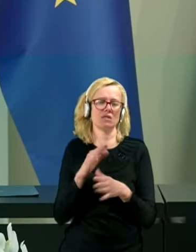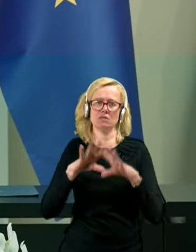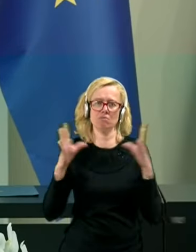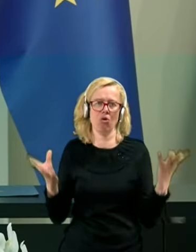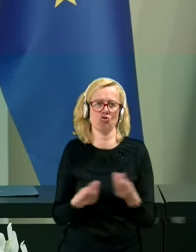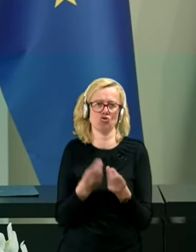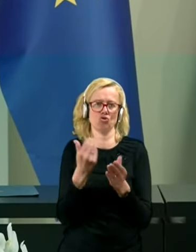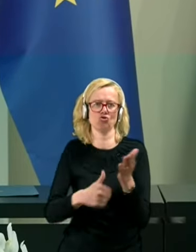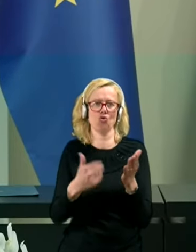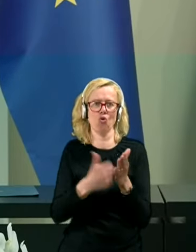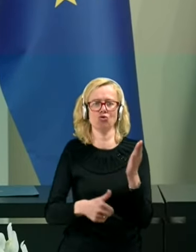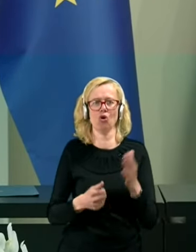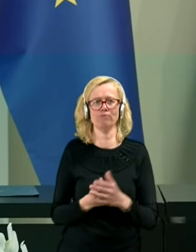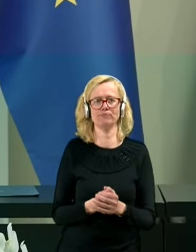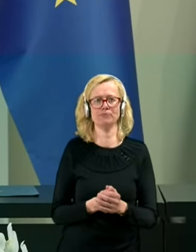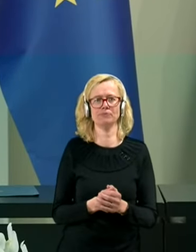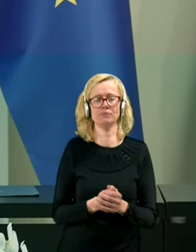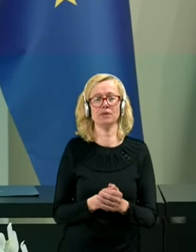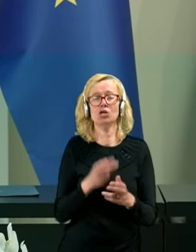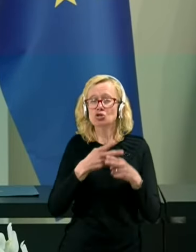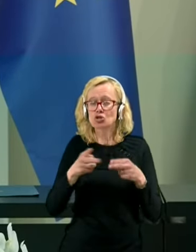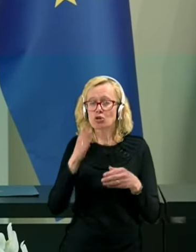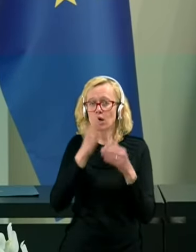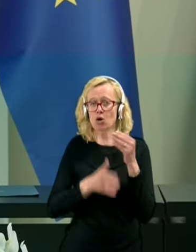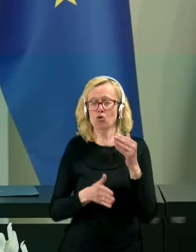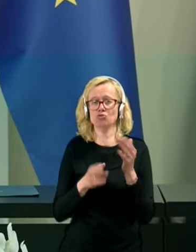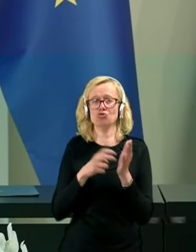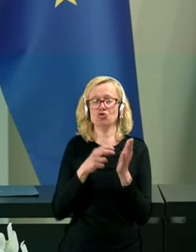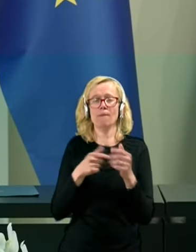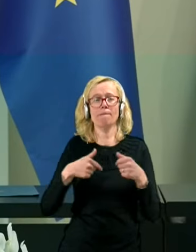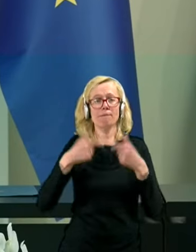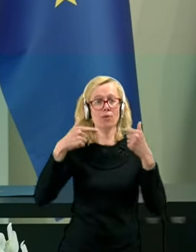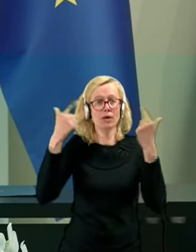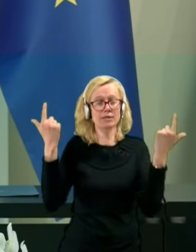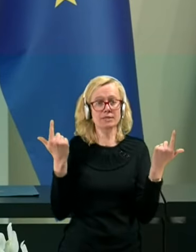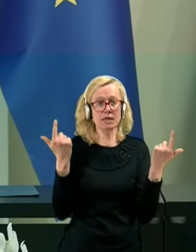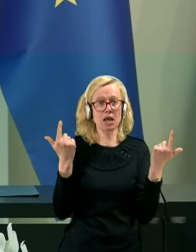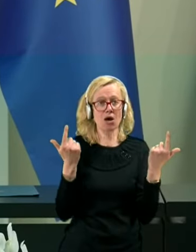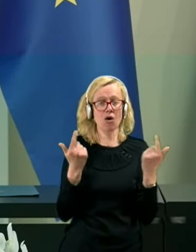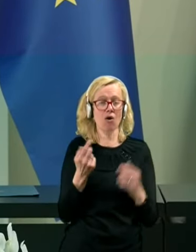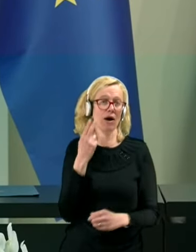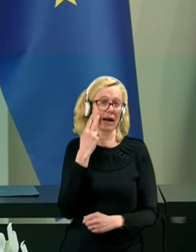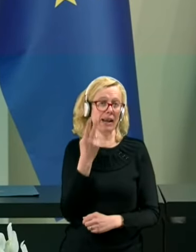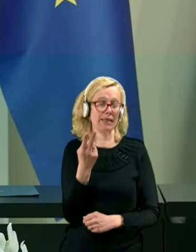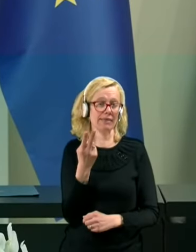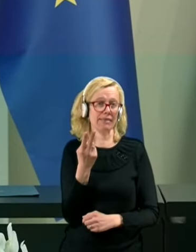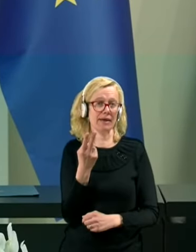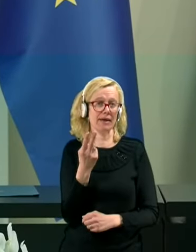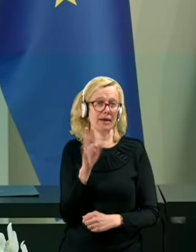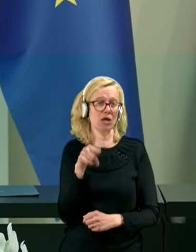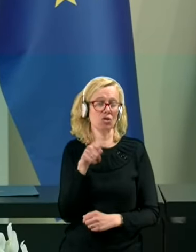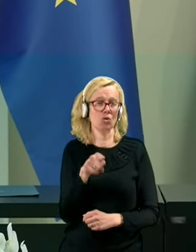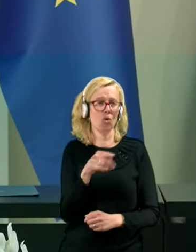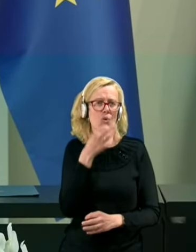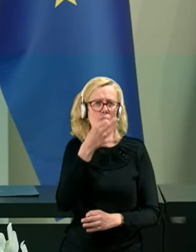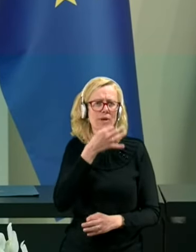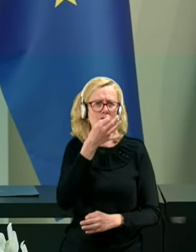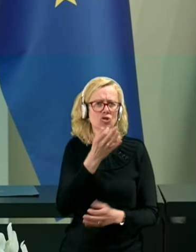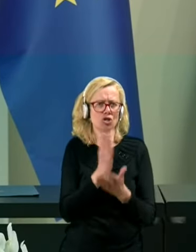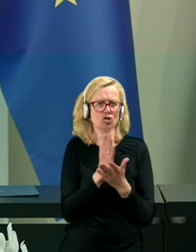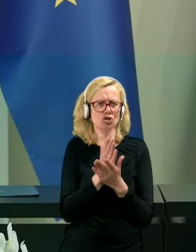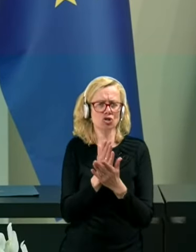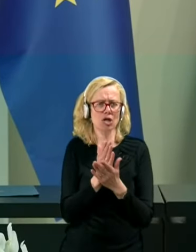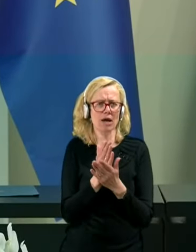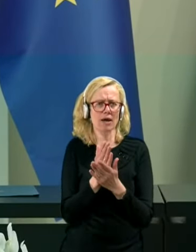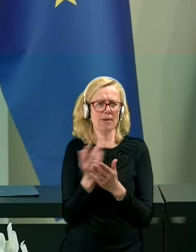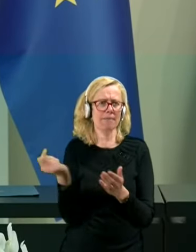Čisto na koncu še pojasnilo, glede na to, da so neko vprašanje že naprej prihajala,